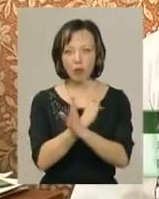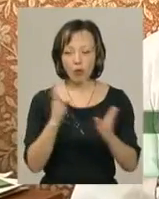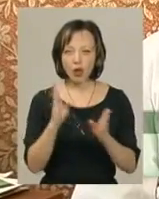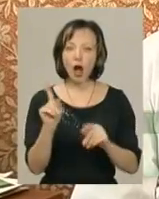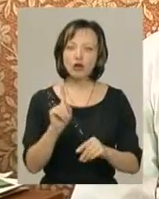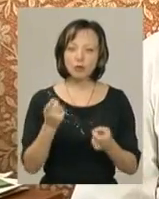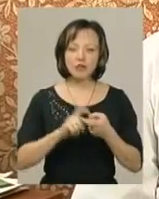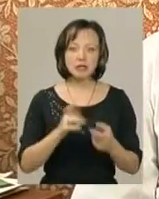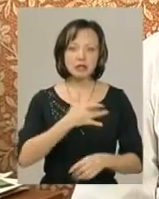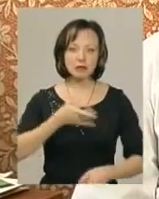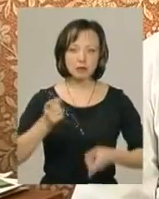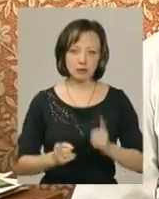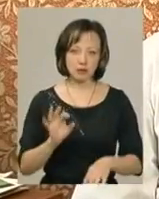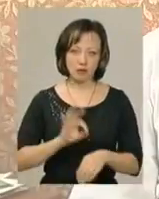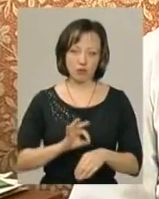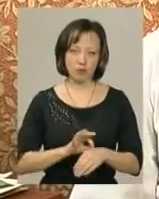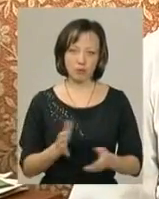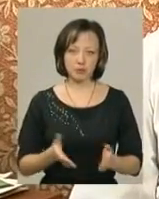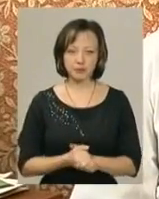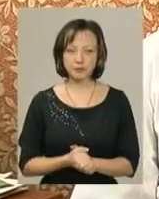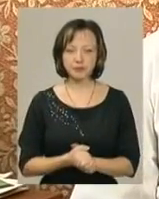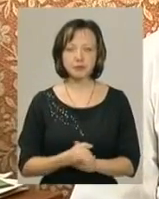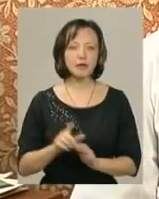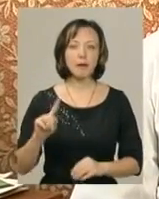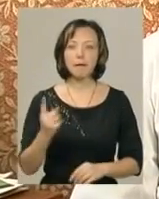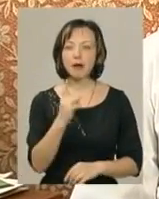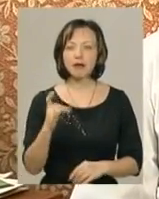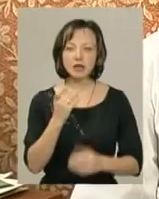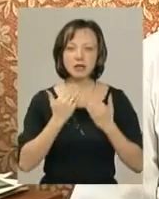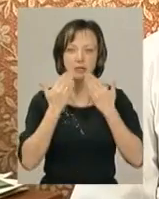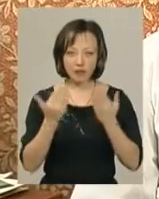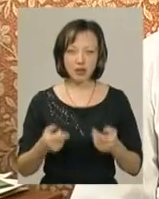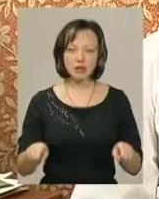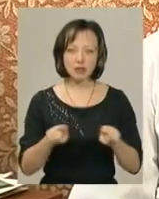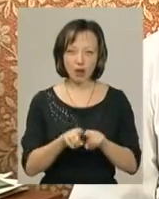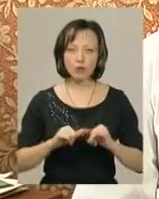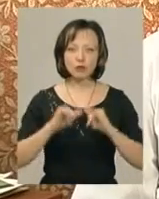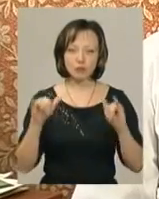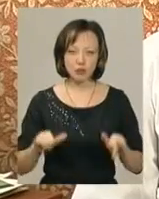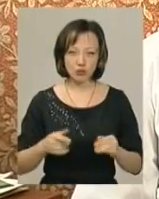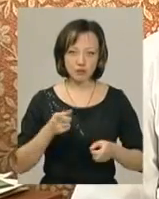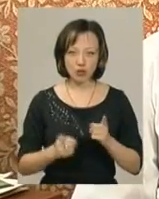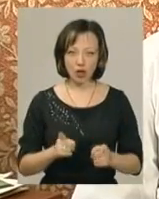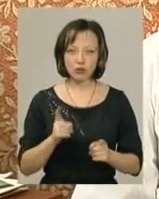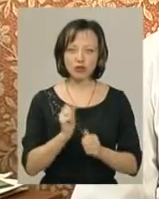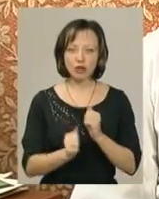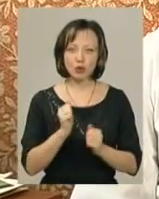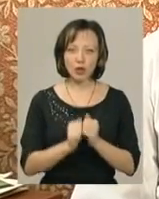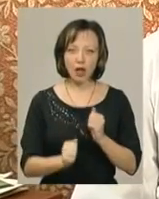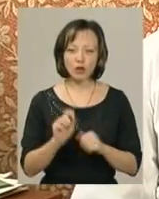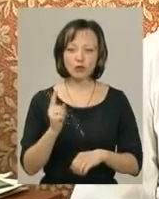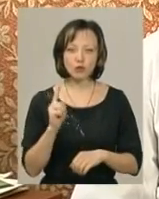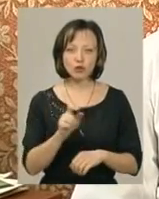а що все-таки з серцево-судинним станом. Первинні звернення також збільшується, звичайно, їх частота,